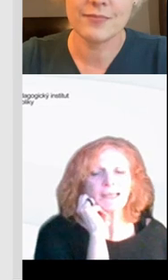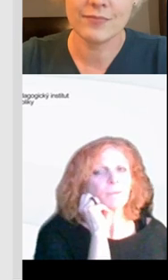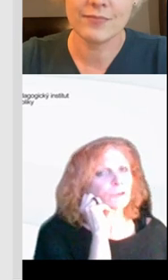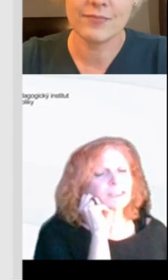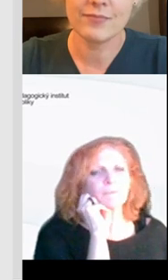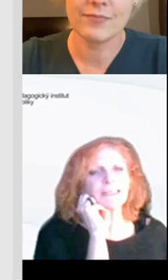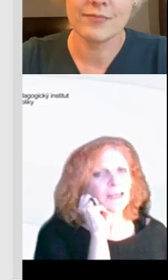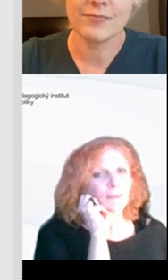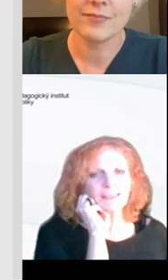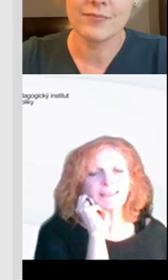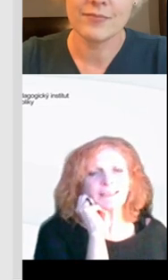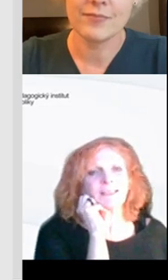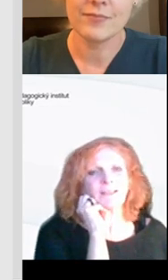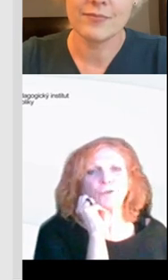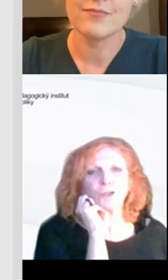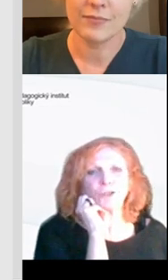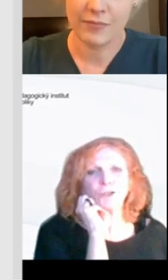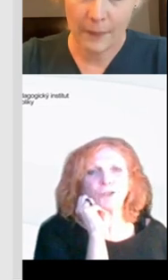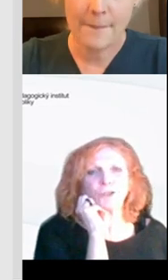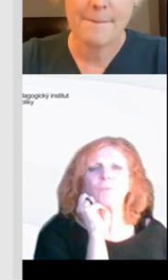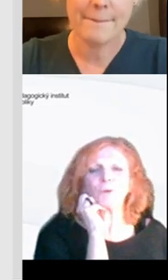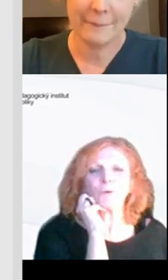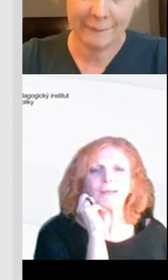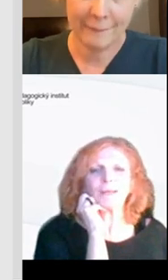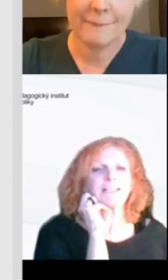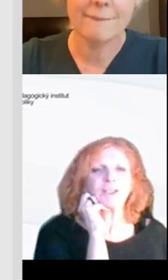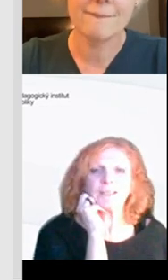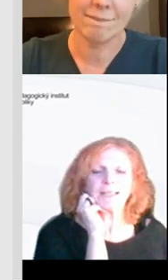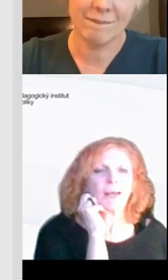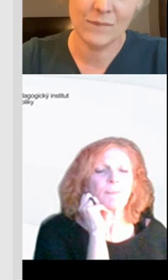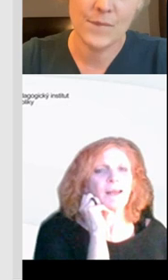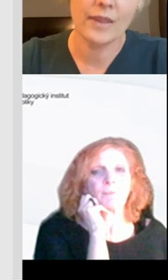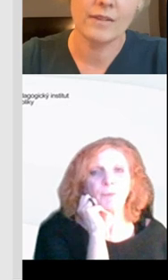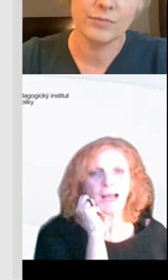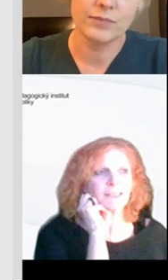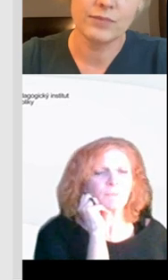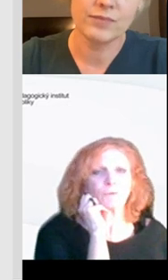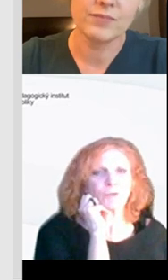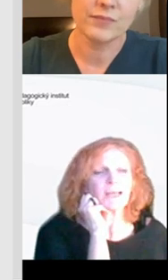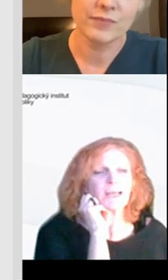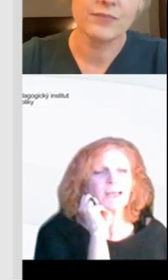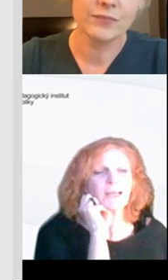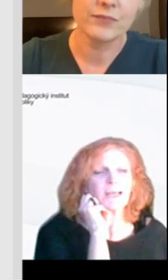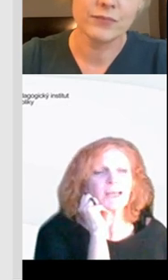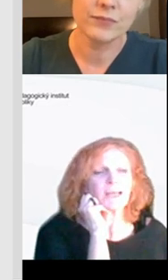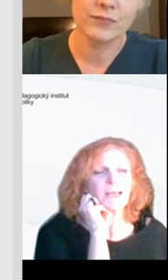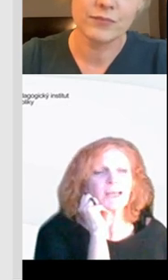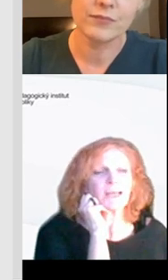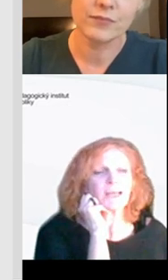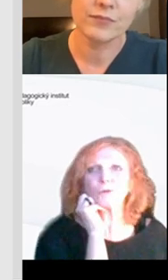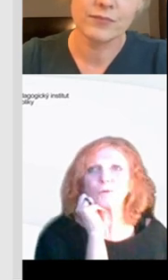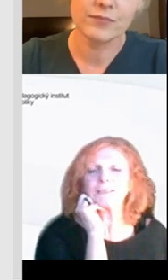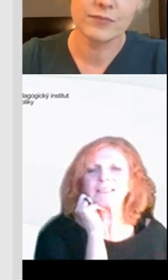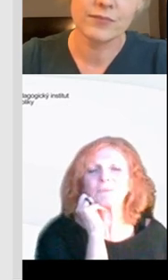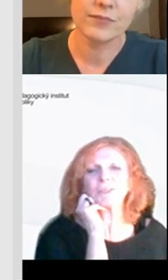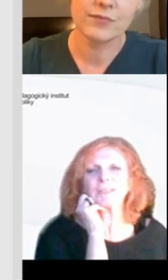podělit. Prosím, dejte nám klidně teď link do četu. Je to nejen pro kolegy, kteří jsou teď s námi, ale i pro nás, protože si můžeme představit, že